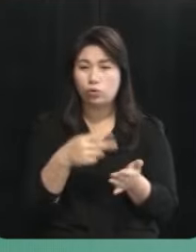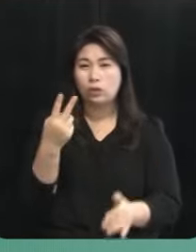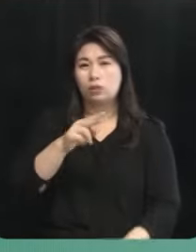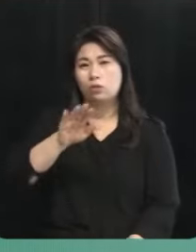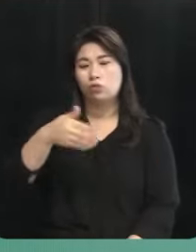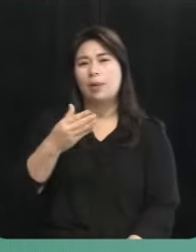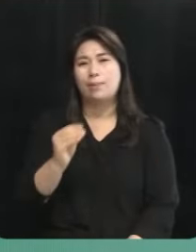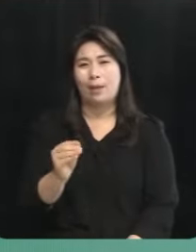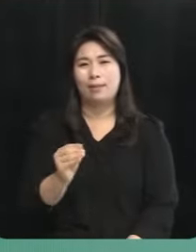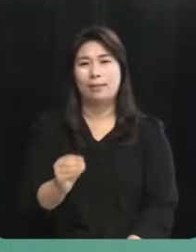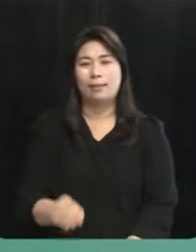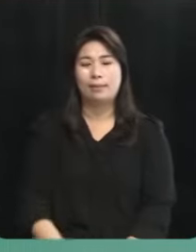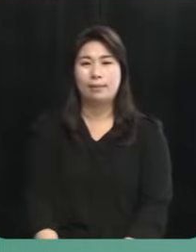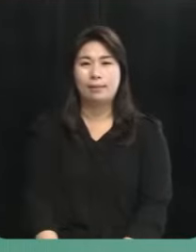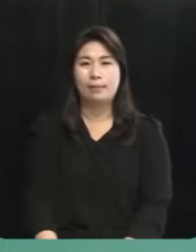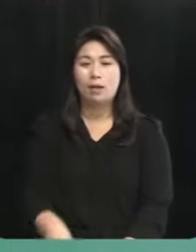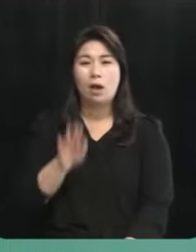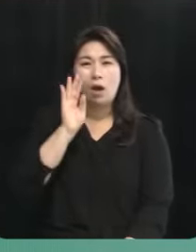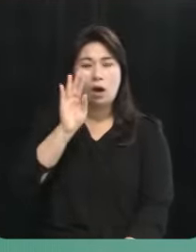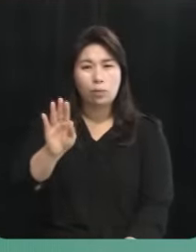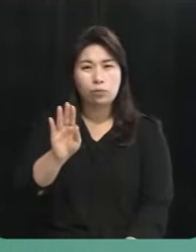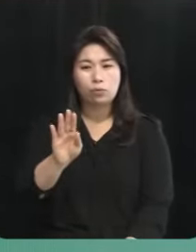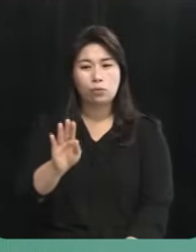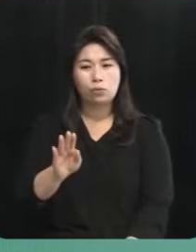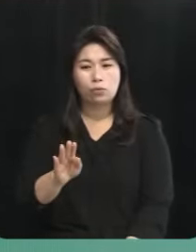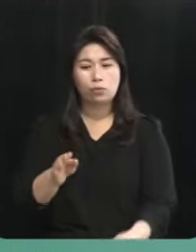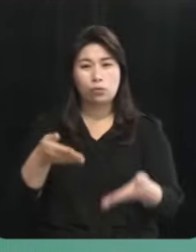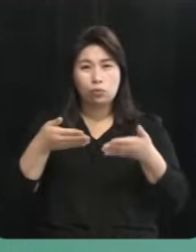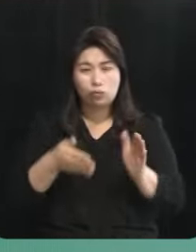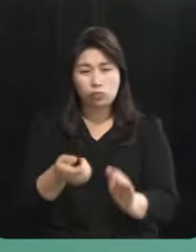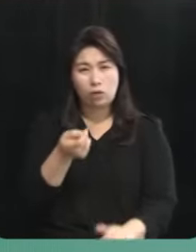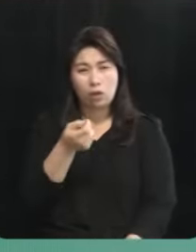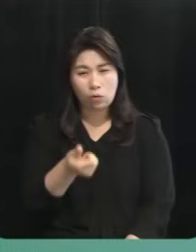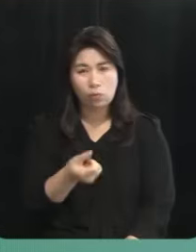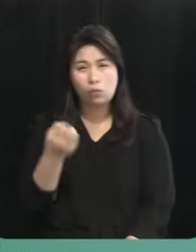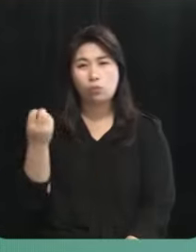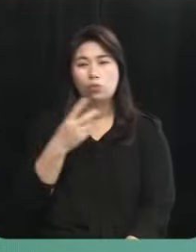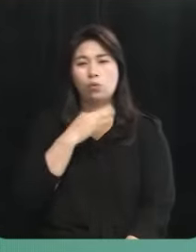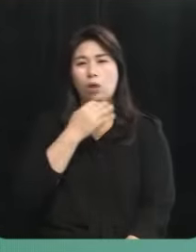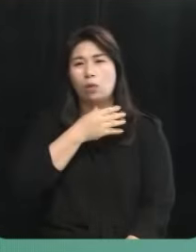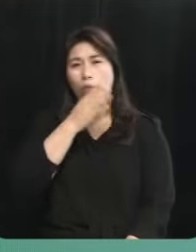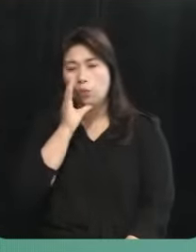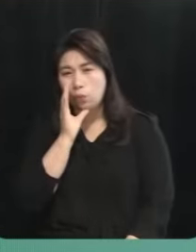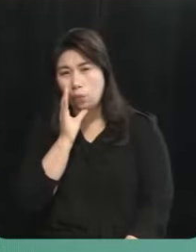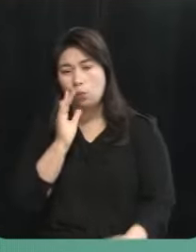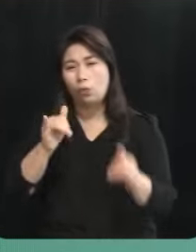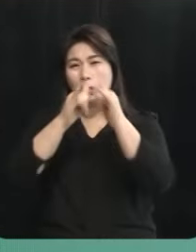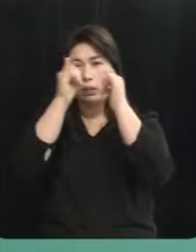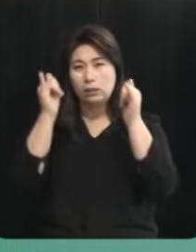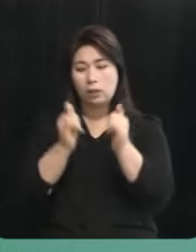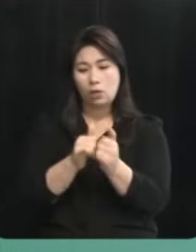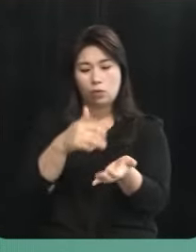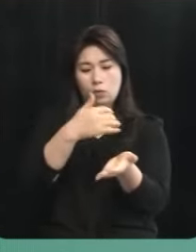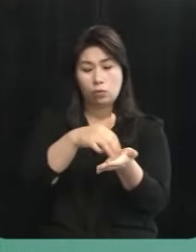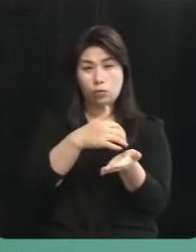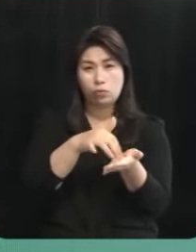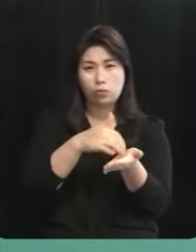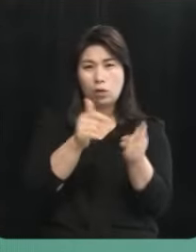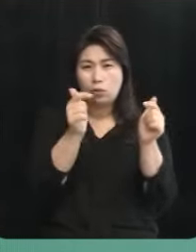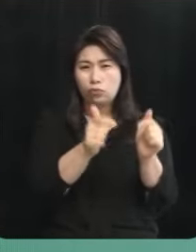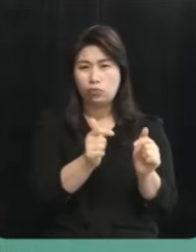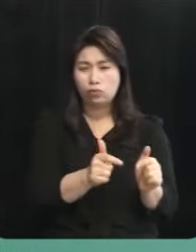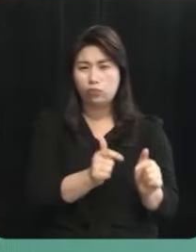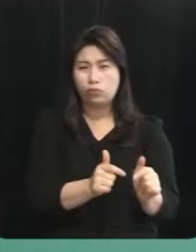,900만이었습니다 그리고 앞으로 저출생과 고령화 사회의 총 인구의 수가 점차